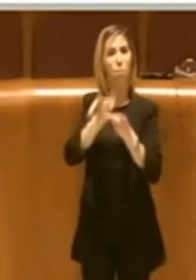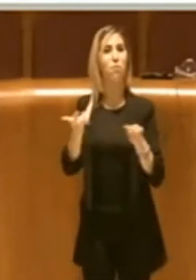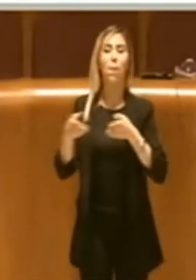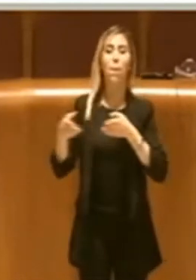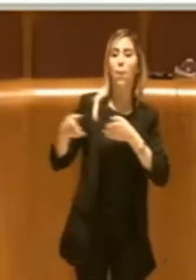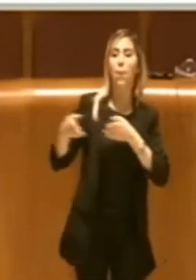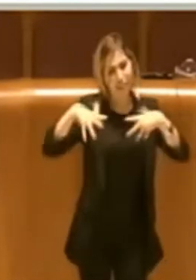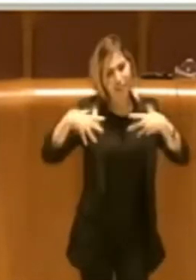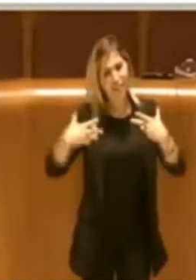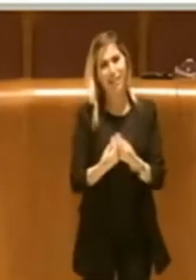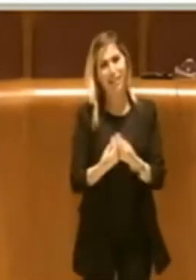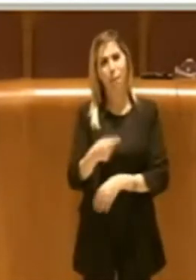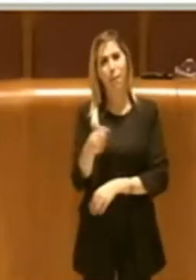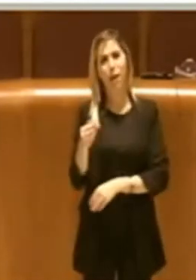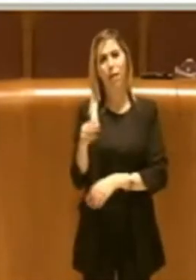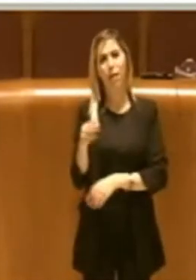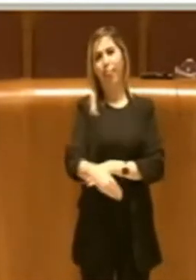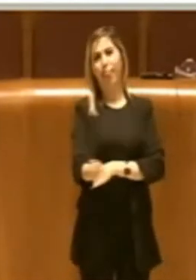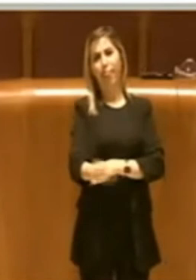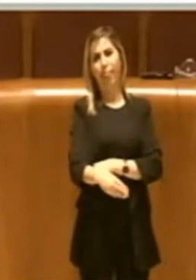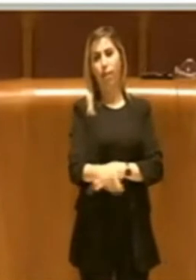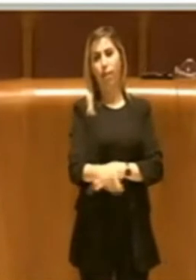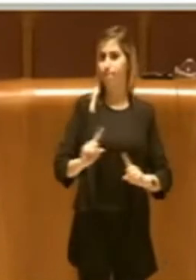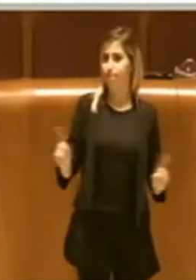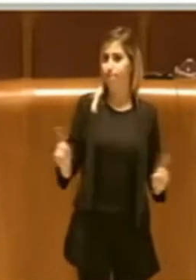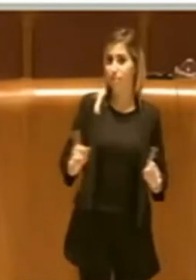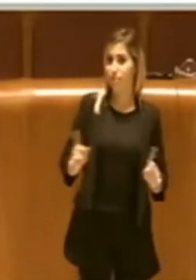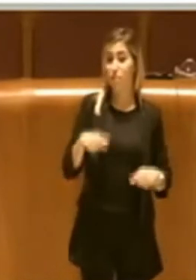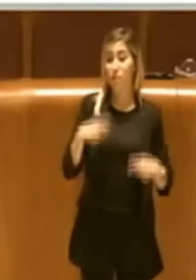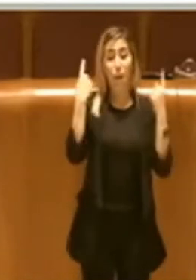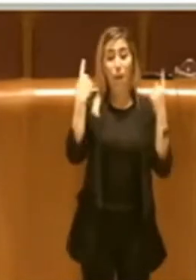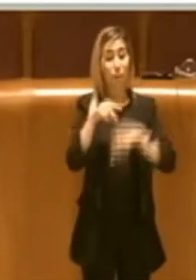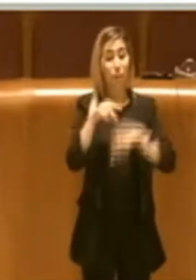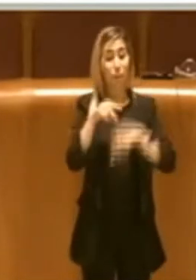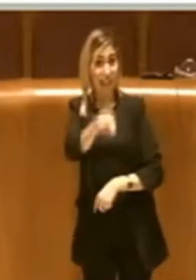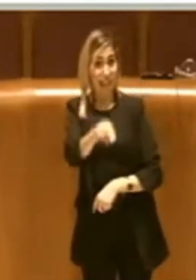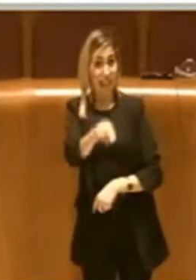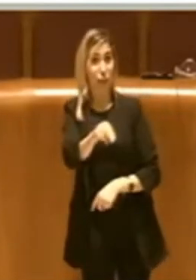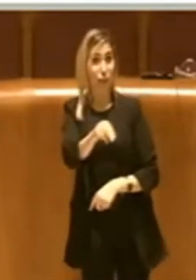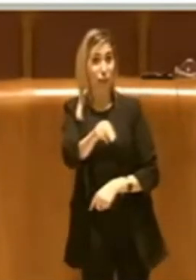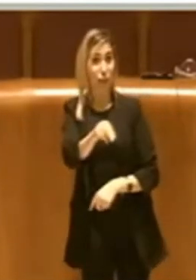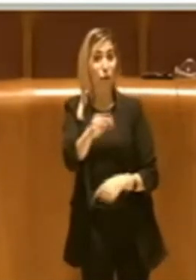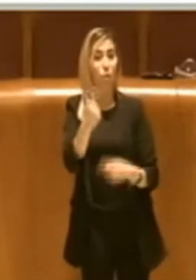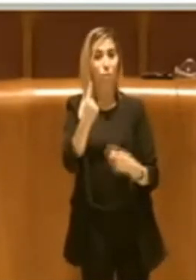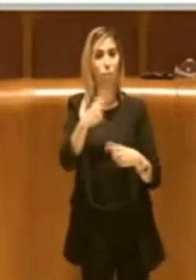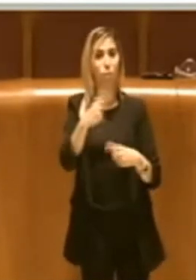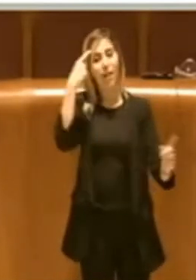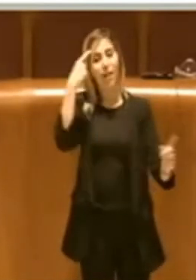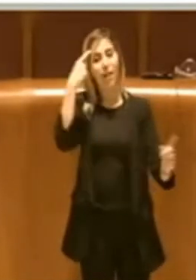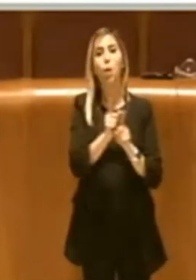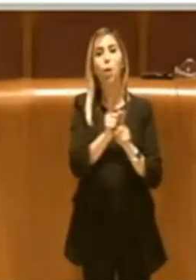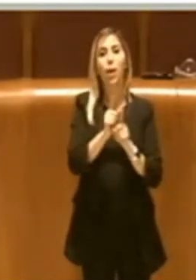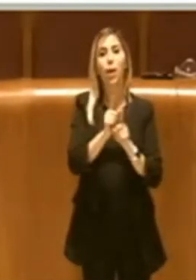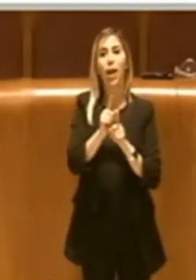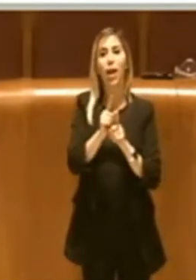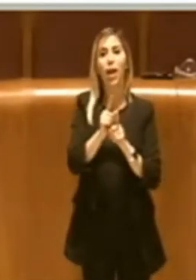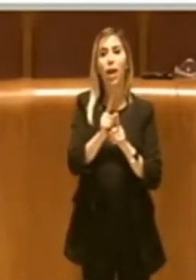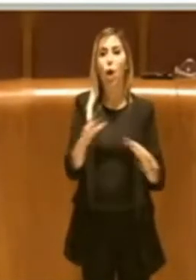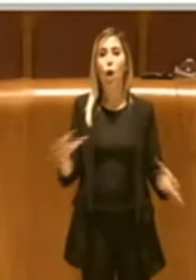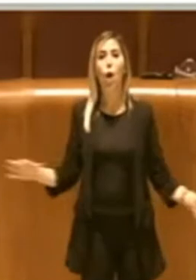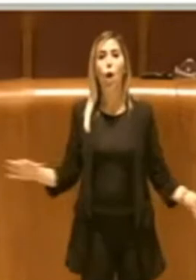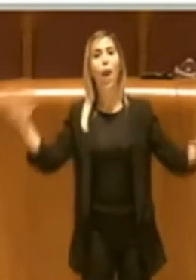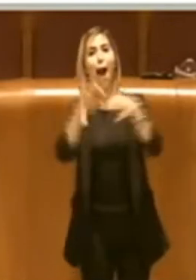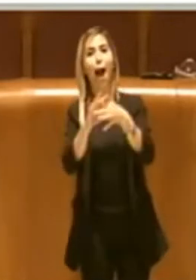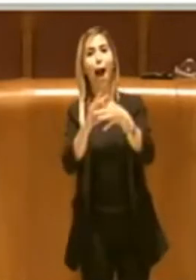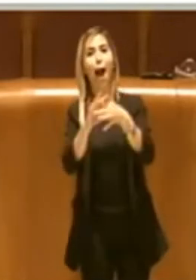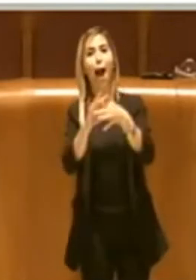percorso partecipativo. Detto questo, dico anche, facendo riferimento a ciò che è stato detto dai miei colleghi precedentemente,